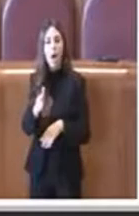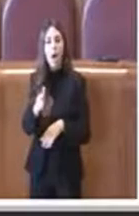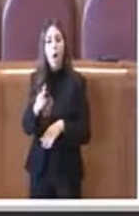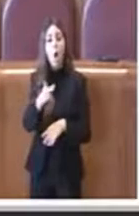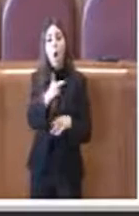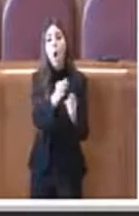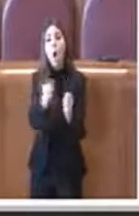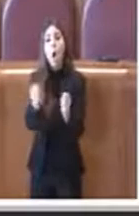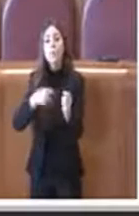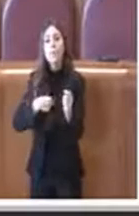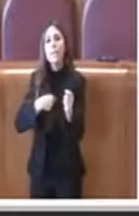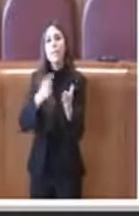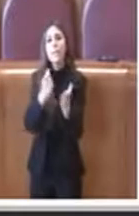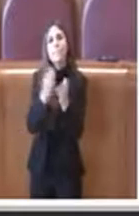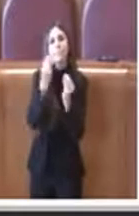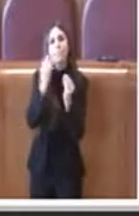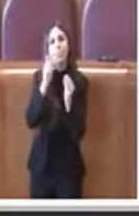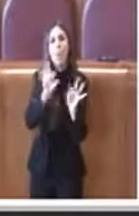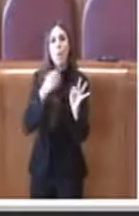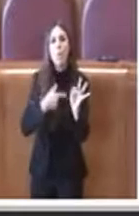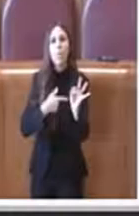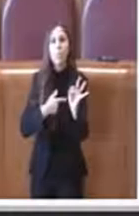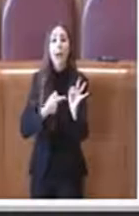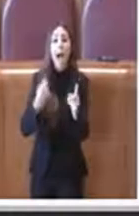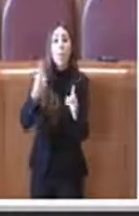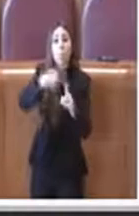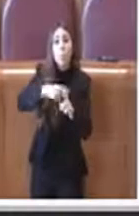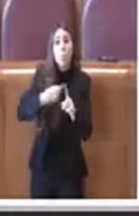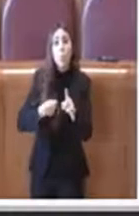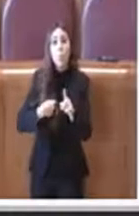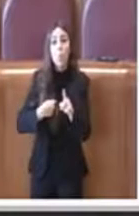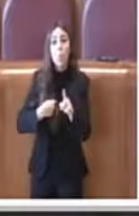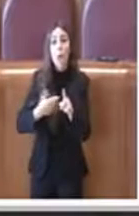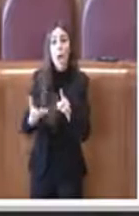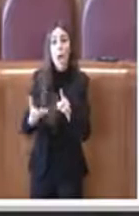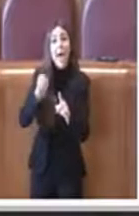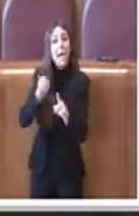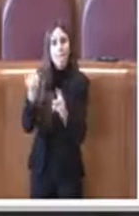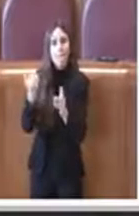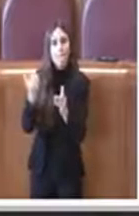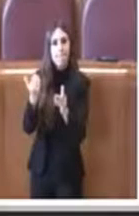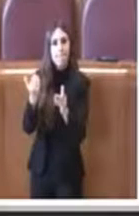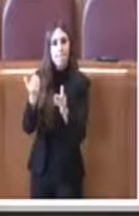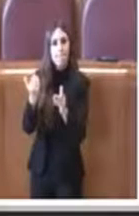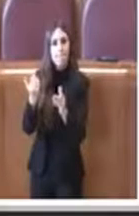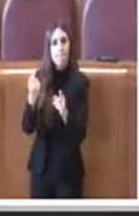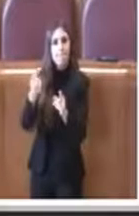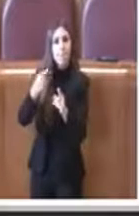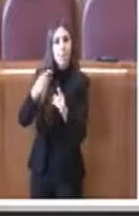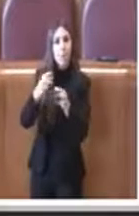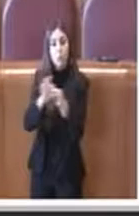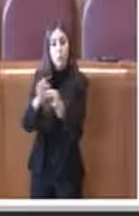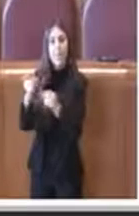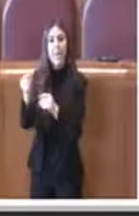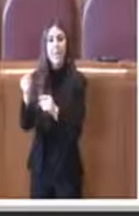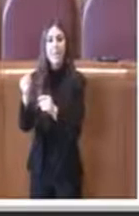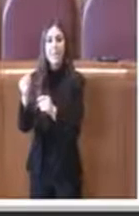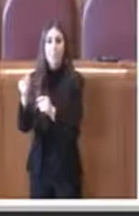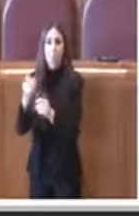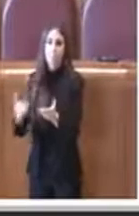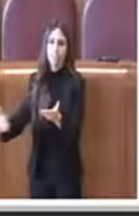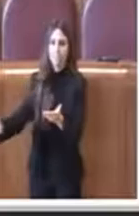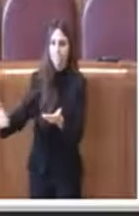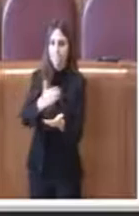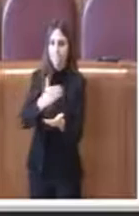vanno considerati anche gli eventuali mancati ricavi relativi a crediti inesigibili allora